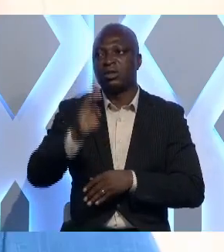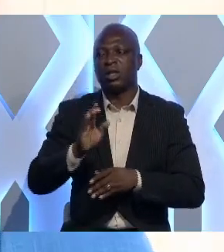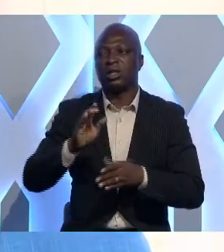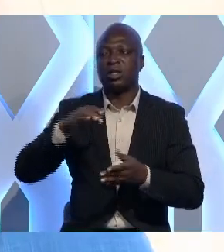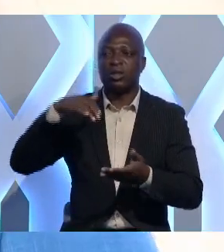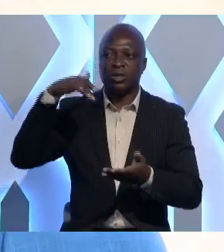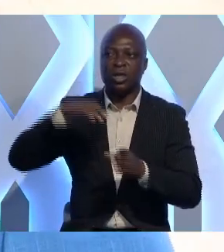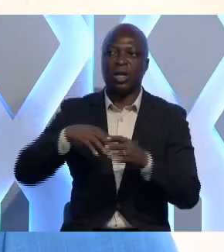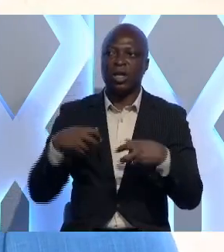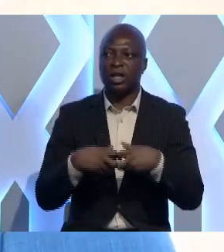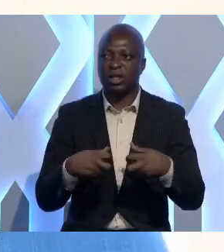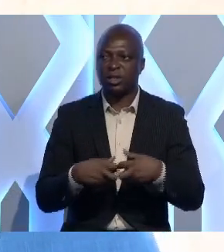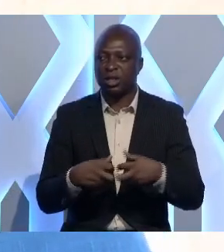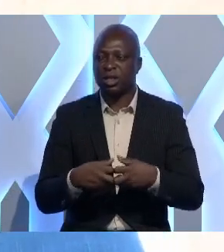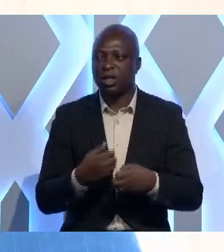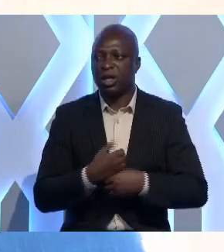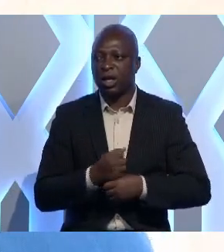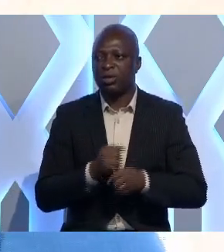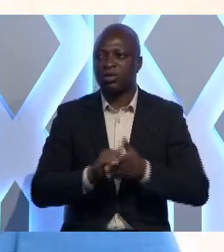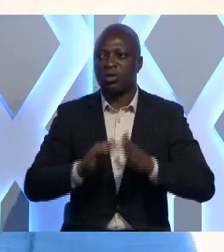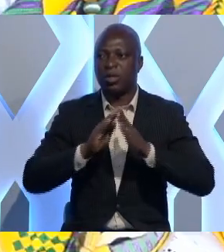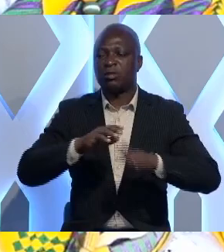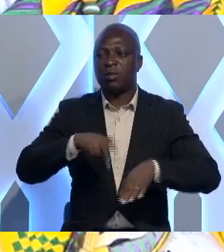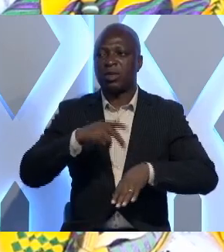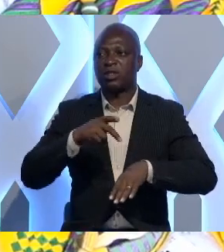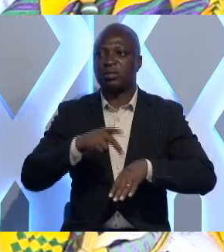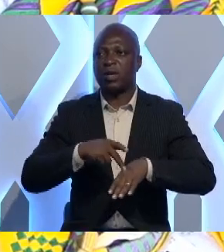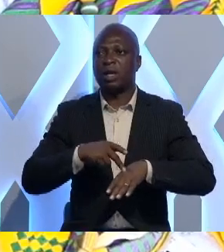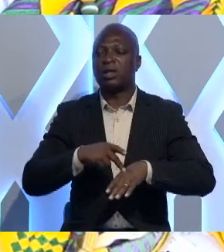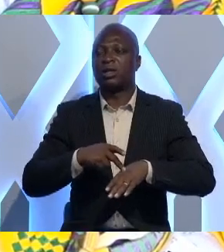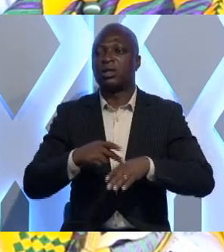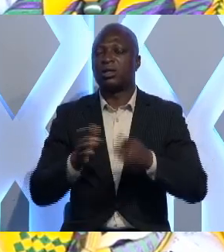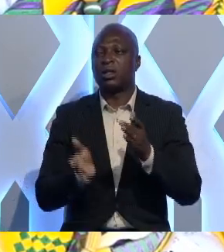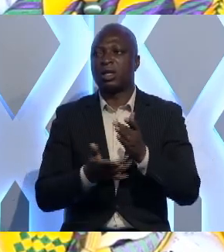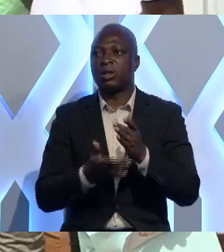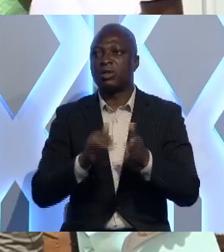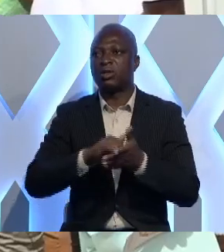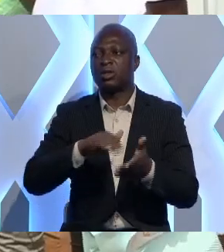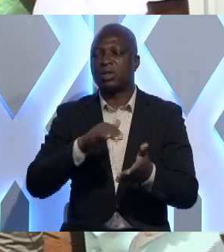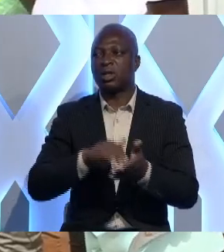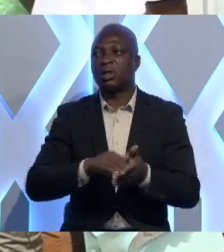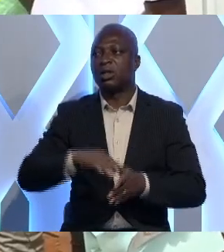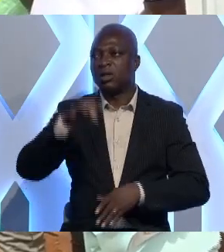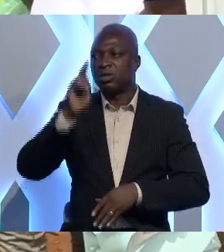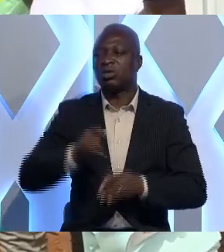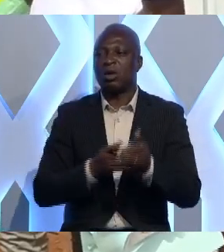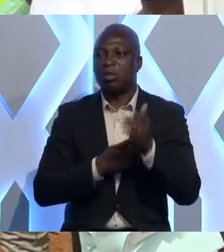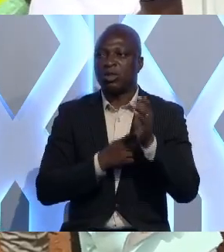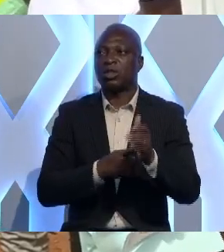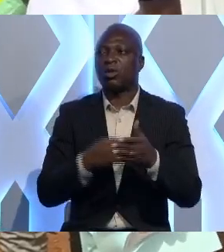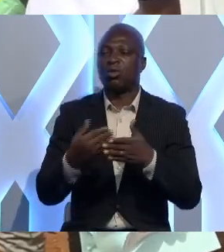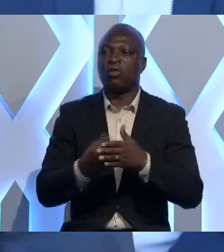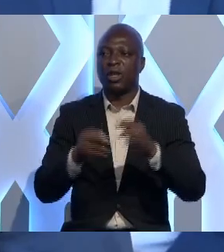en électricité. La mise en place du bâtiment principal et des plateformes techniques du centre devra amorcer une nouvelle